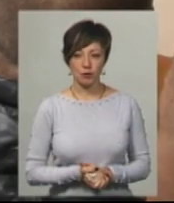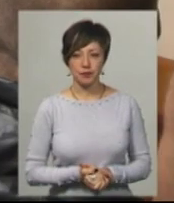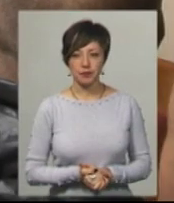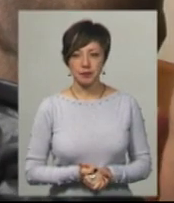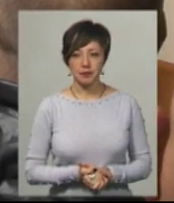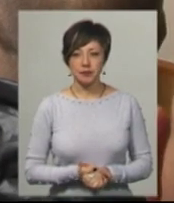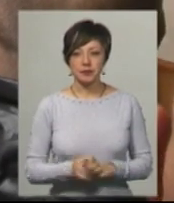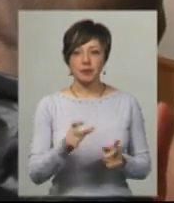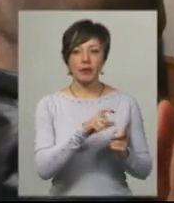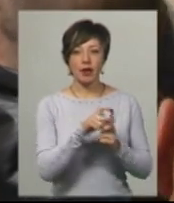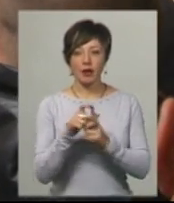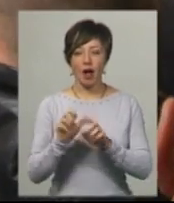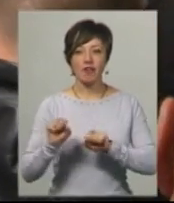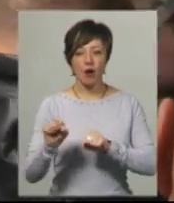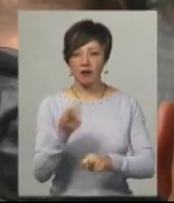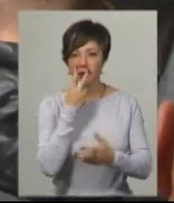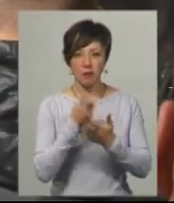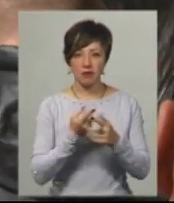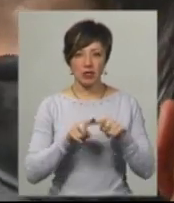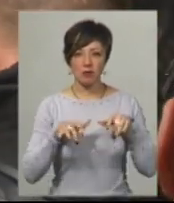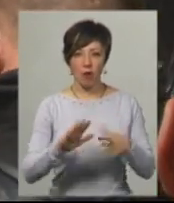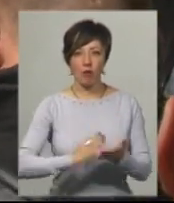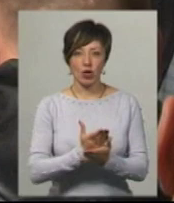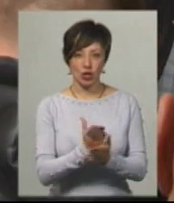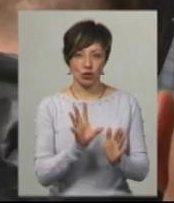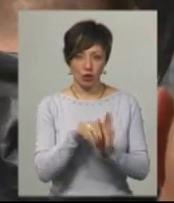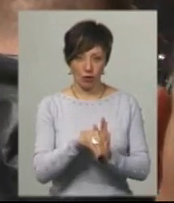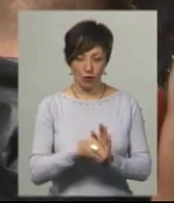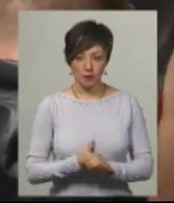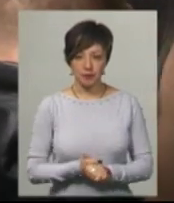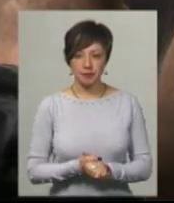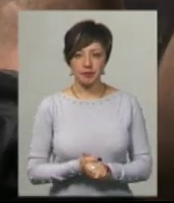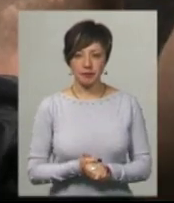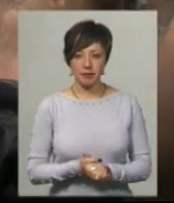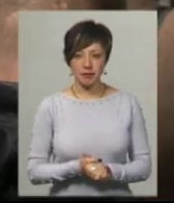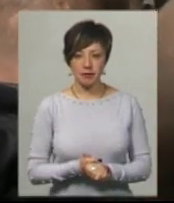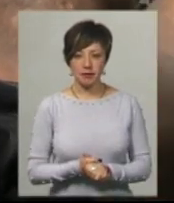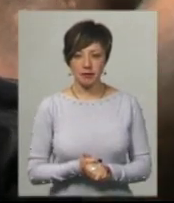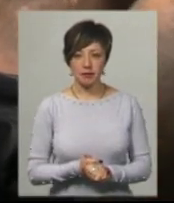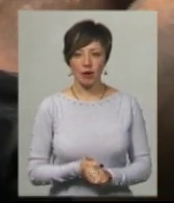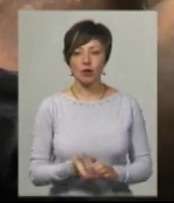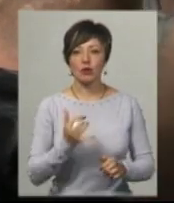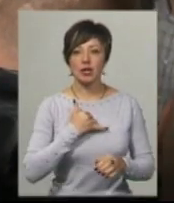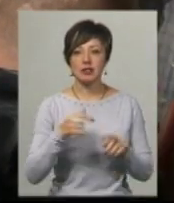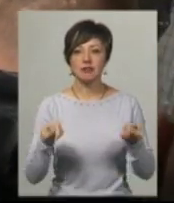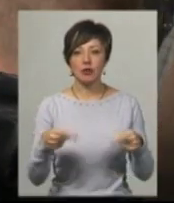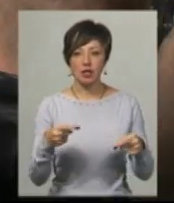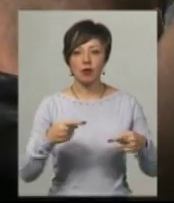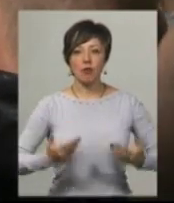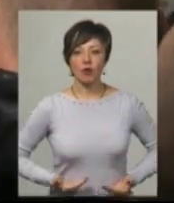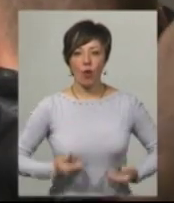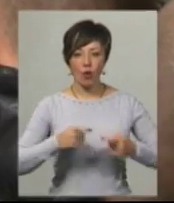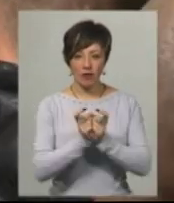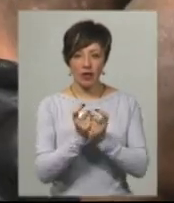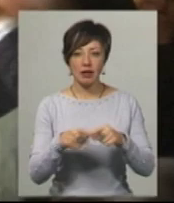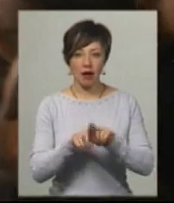За словами Артура Сороченка, він не бачить у цій справі політичної складової. За те, що у нас виник побутовий конфлікт з людиною, я вибачився і розкаювся, тому